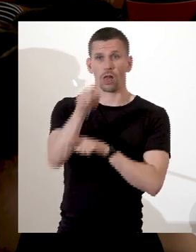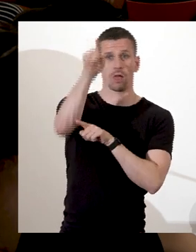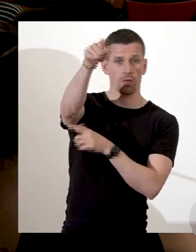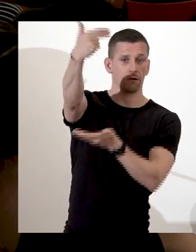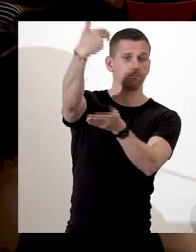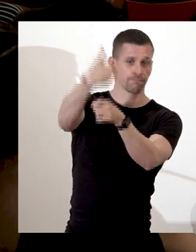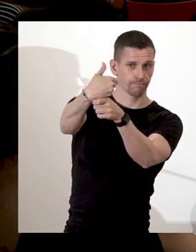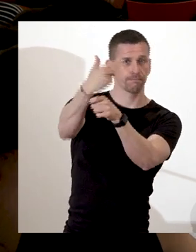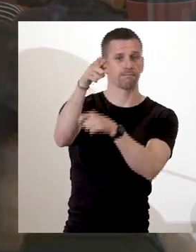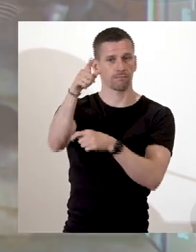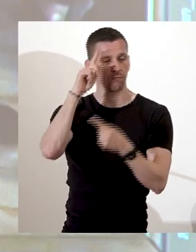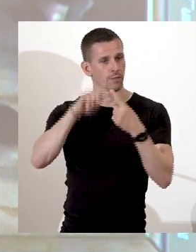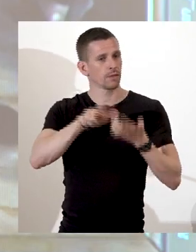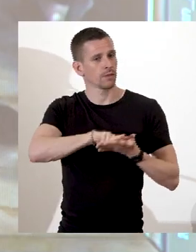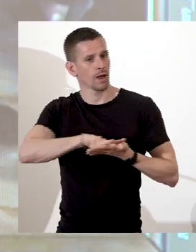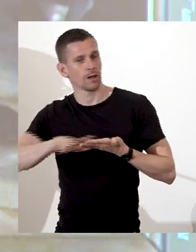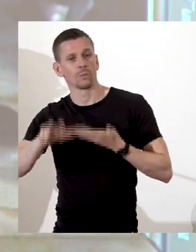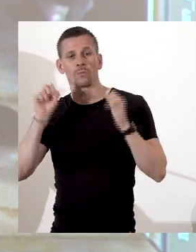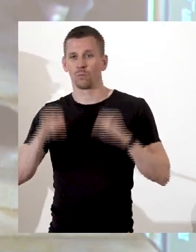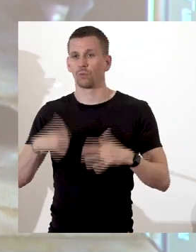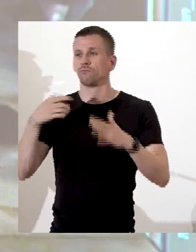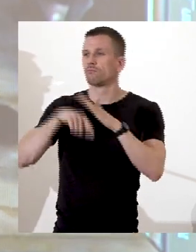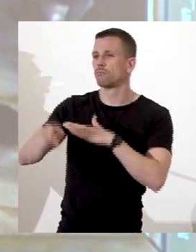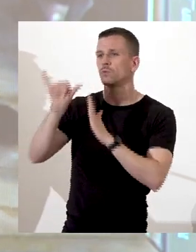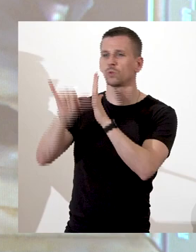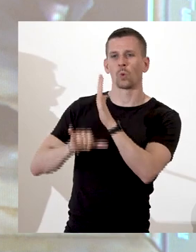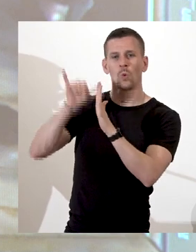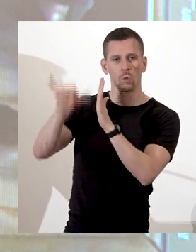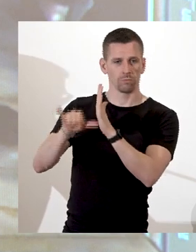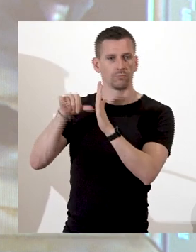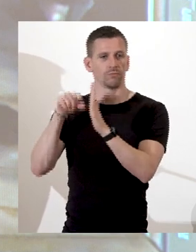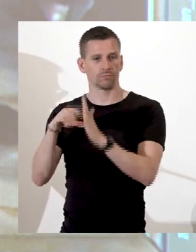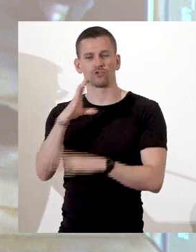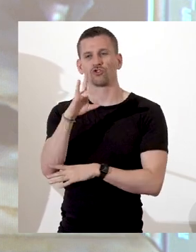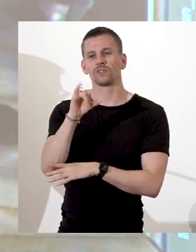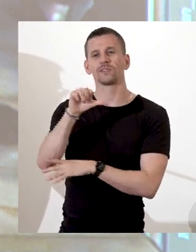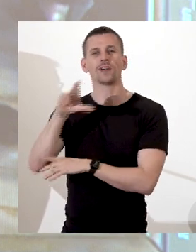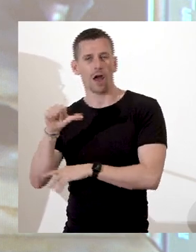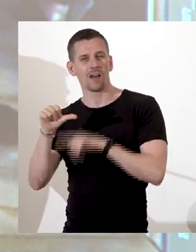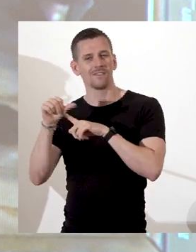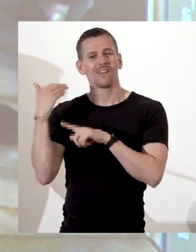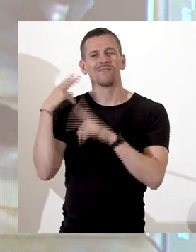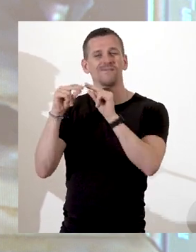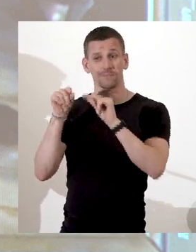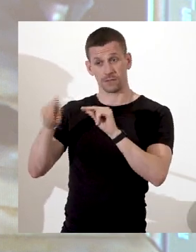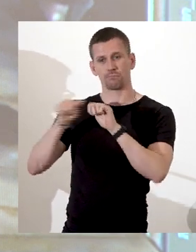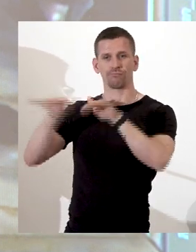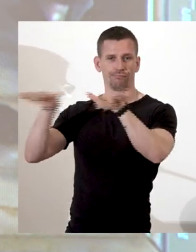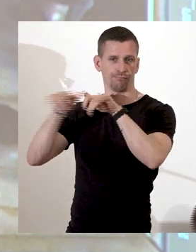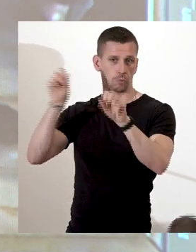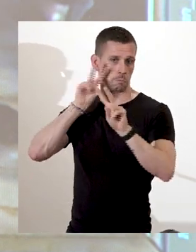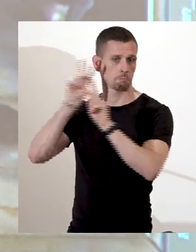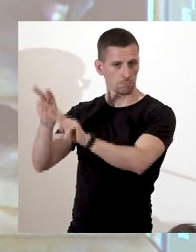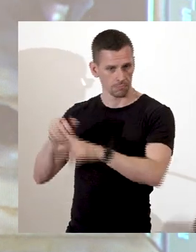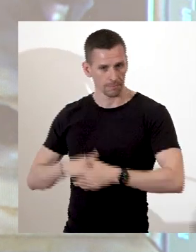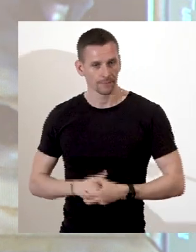visible sur la chaîne YouTube du CRHIA. Je remercie également les intervenantes et les intervenants, qui sont auprès de moi